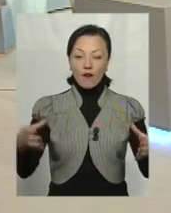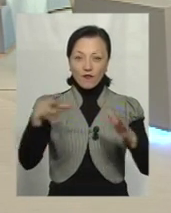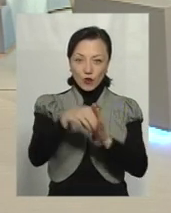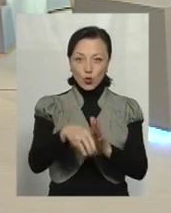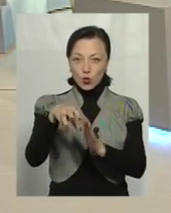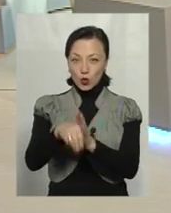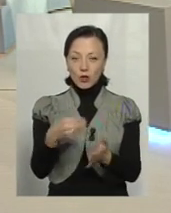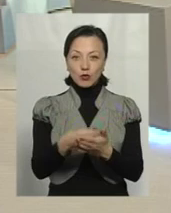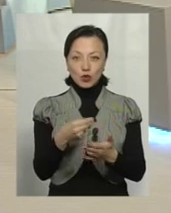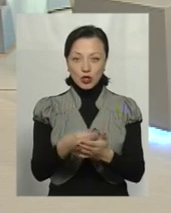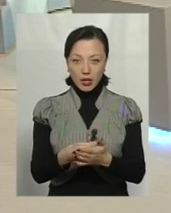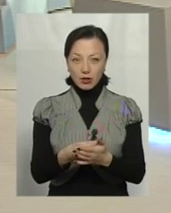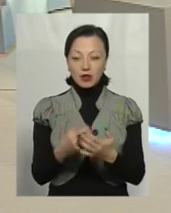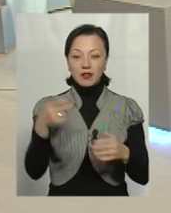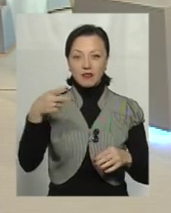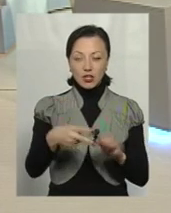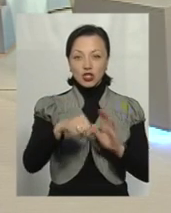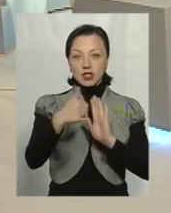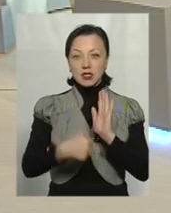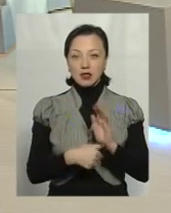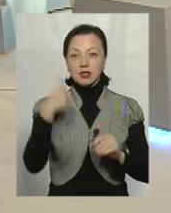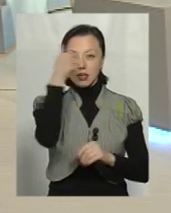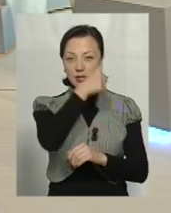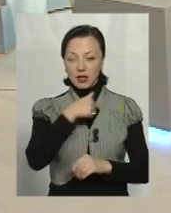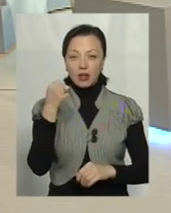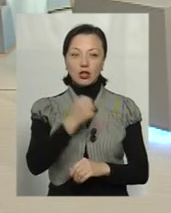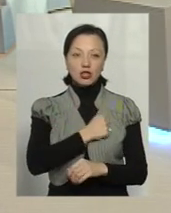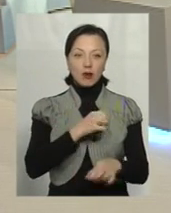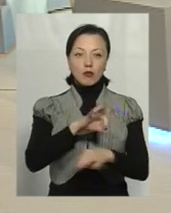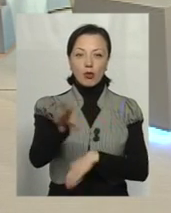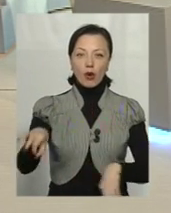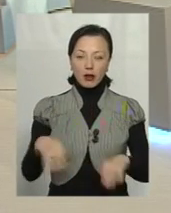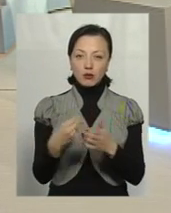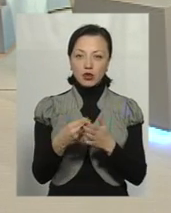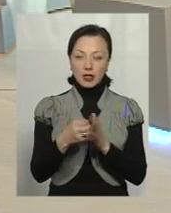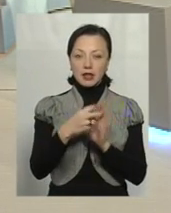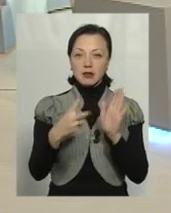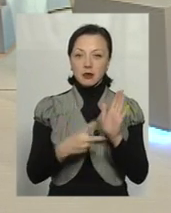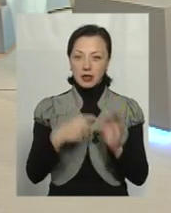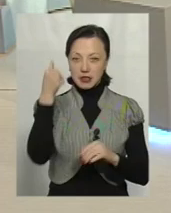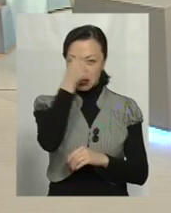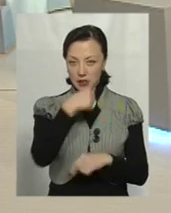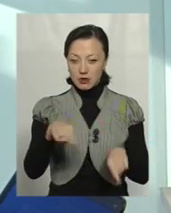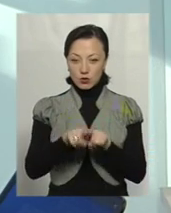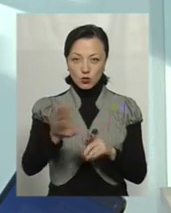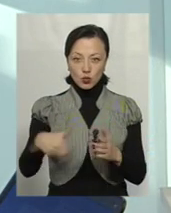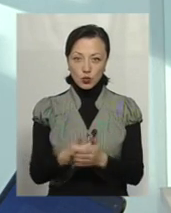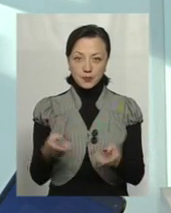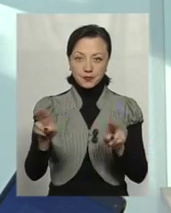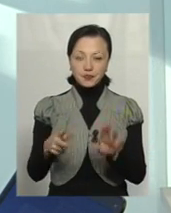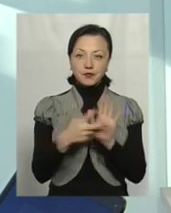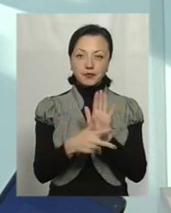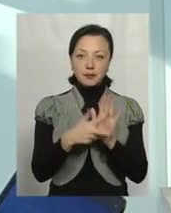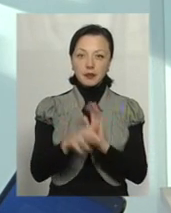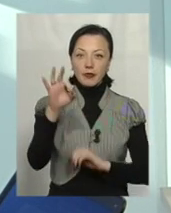бюджету, що діючого на 2016 рік, що, на жаль, в проєкті бюджету на 2017 рік, досі 80